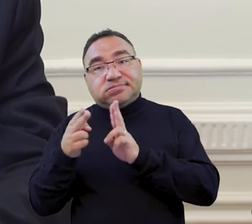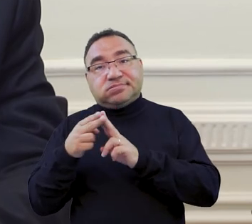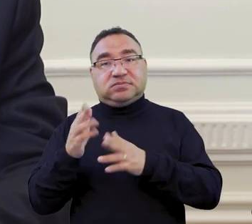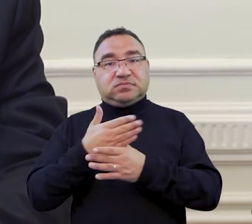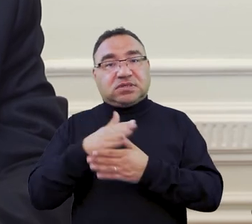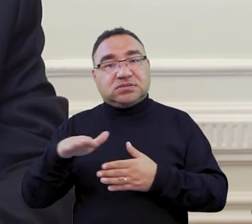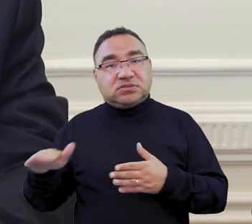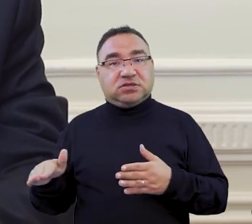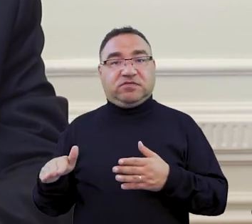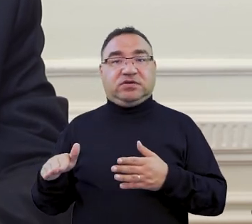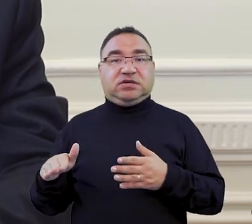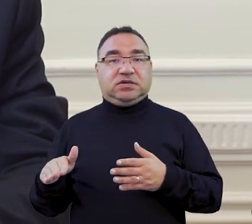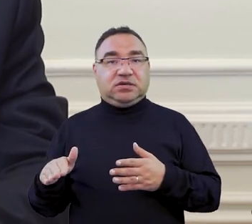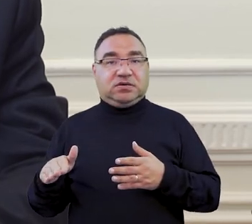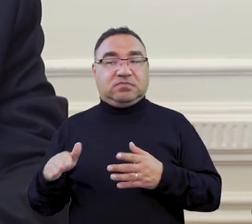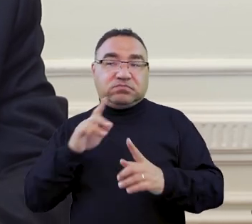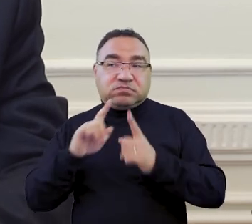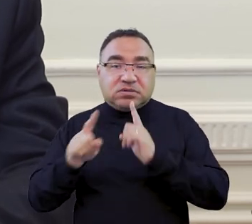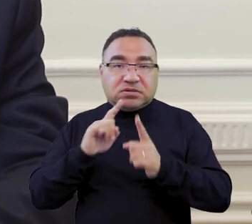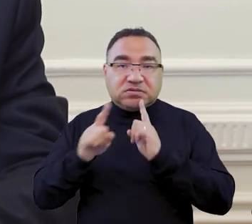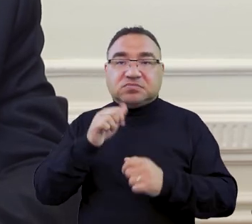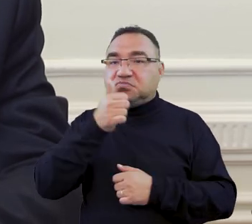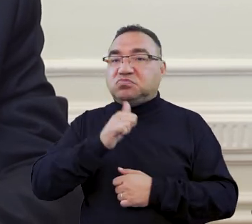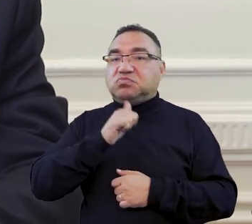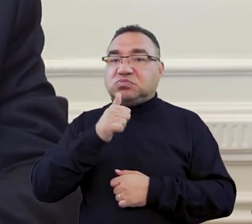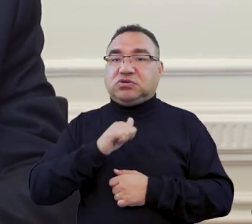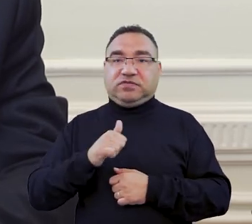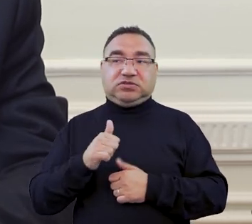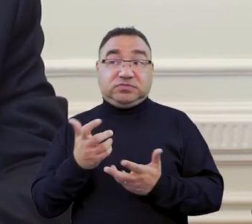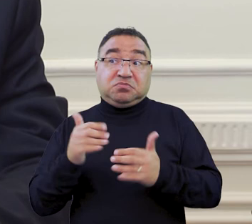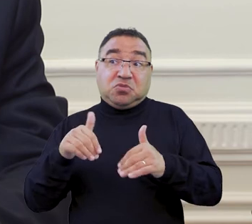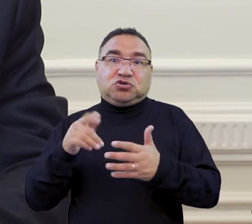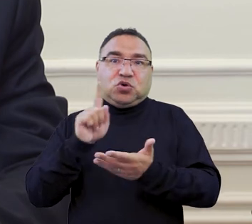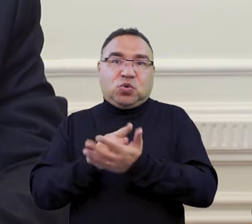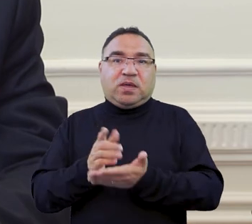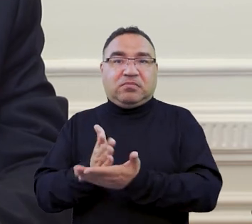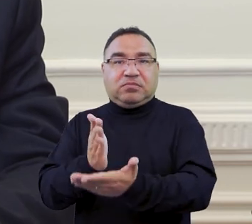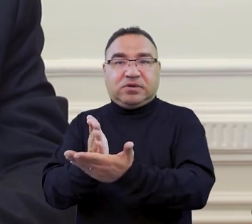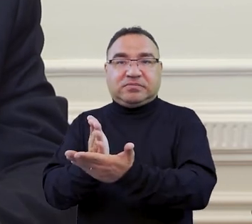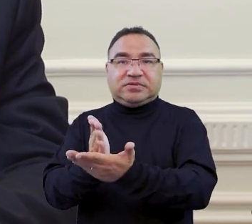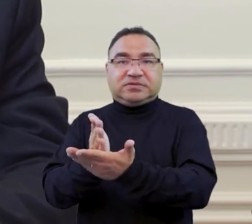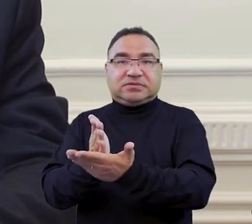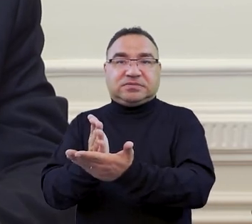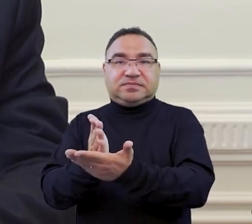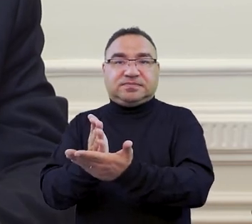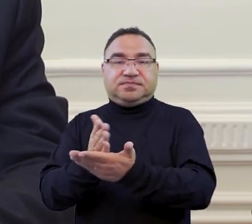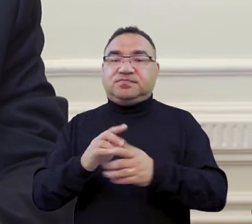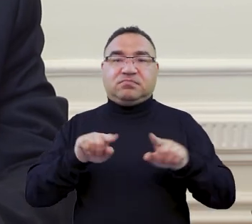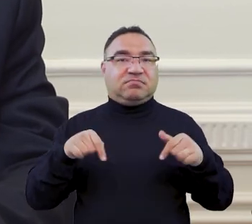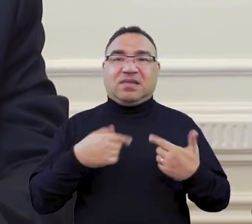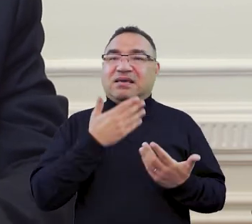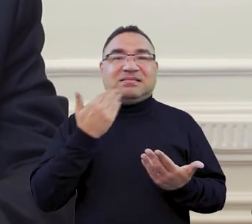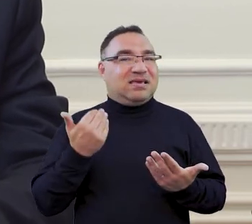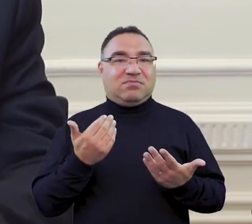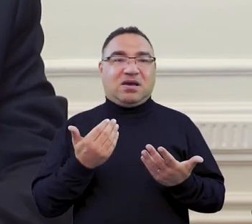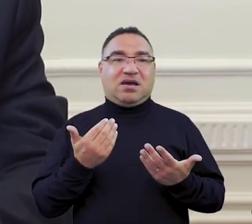międzynarodowych powinien zaowocować jakąś pomocą ale nie ma takiej